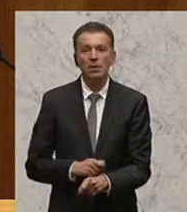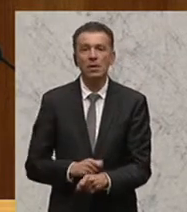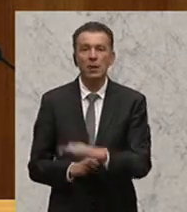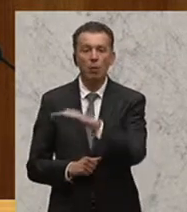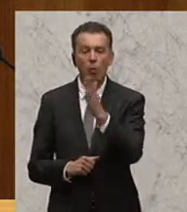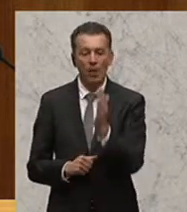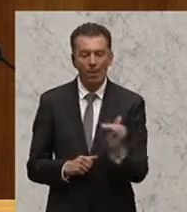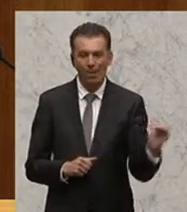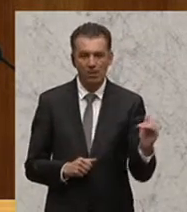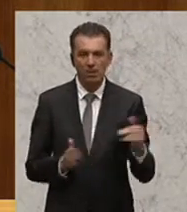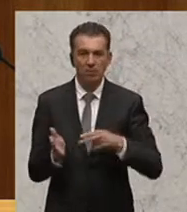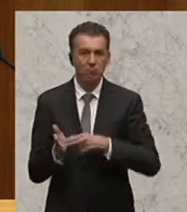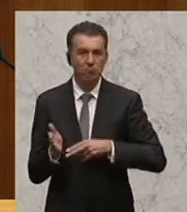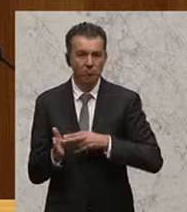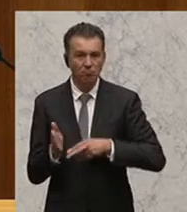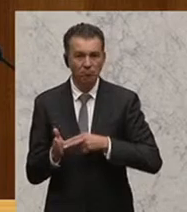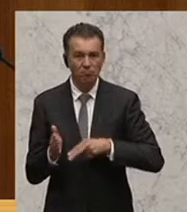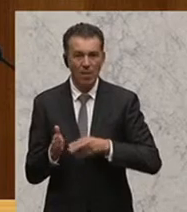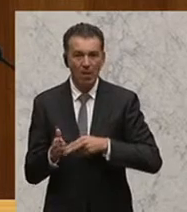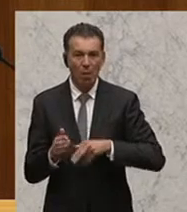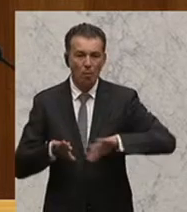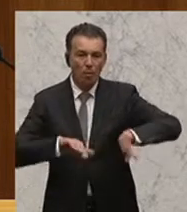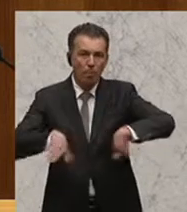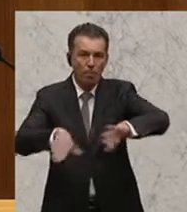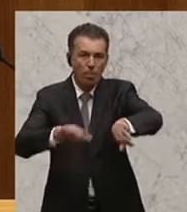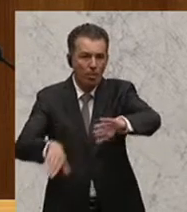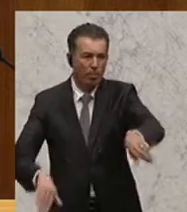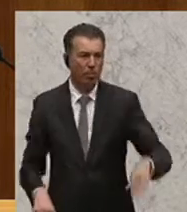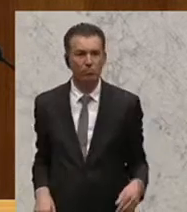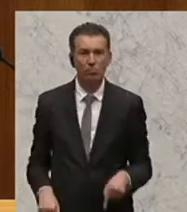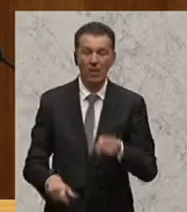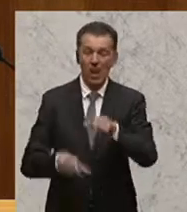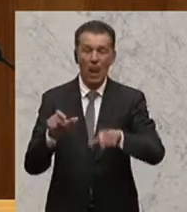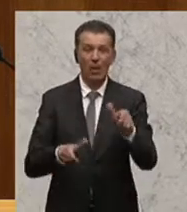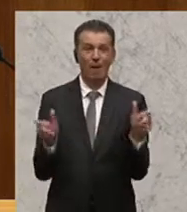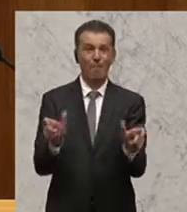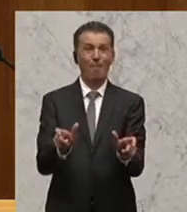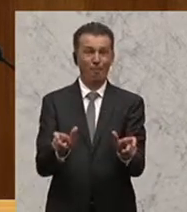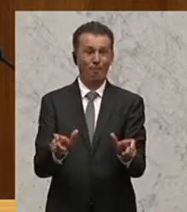Bahnhof geräumt. Die Menschen können den Bahnhof wieder nicht mehr verlassen, sie stecken dort fest.